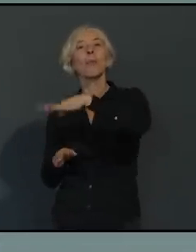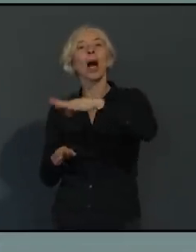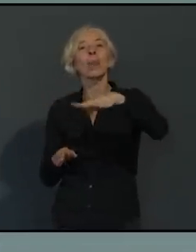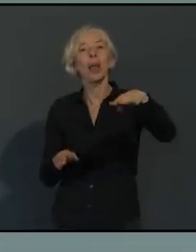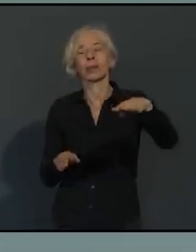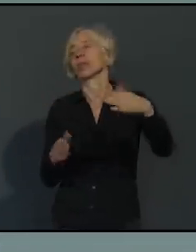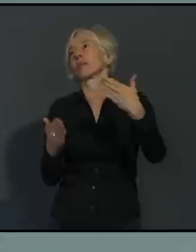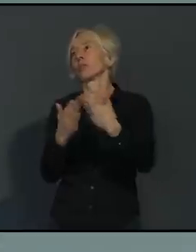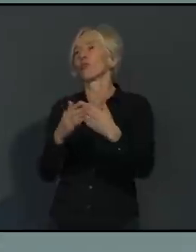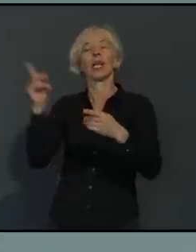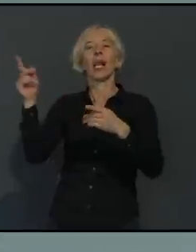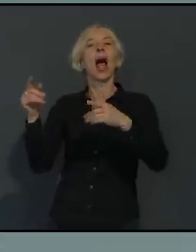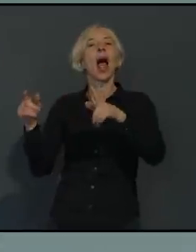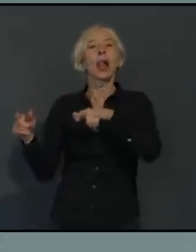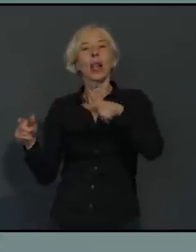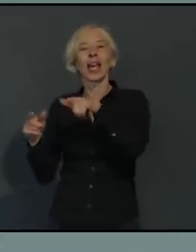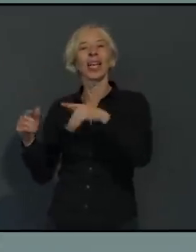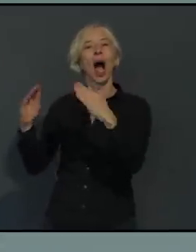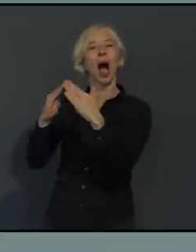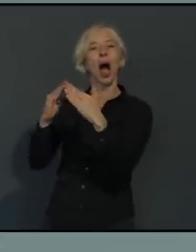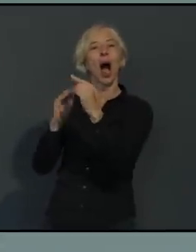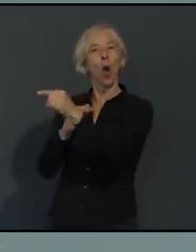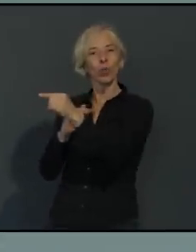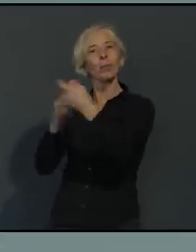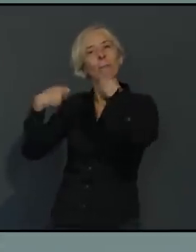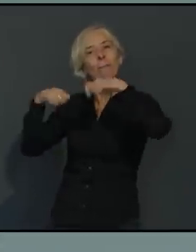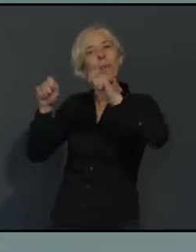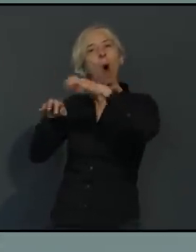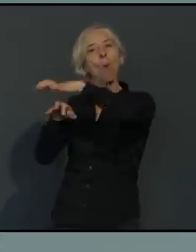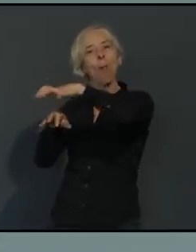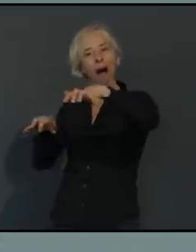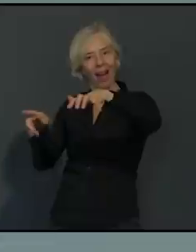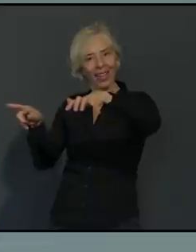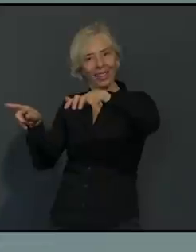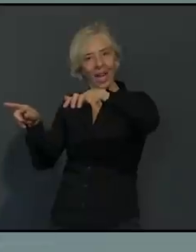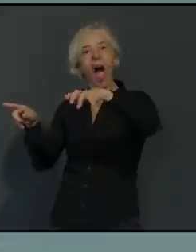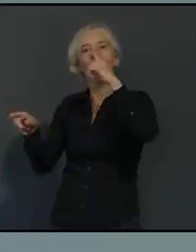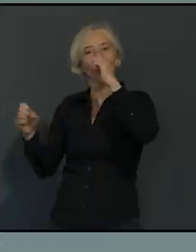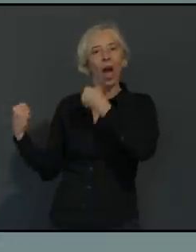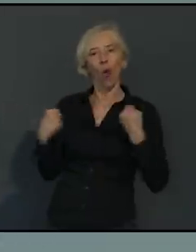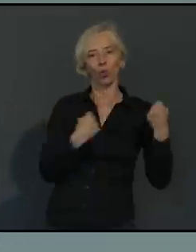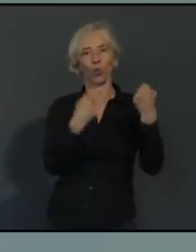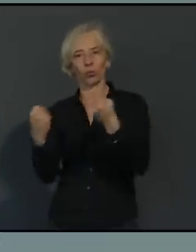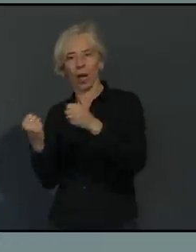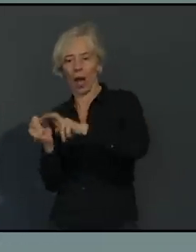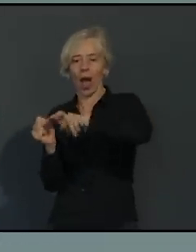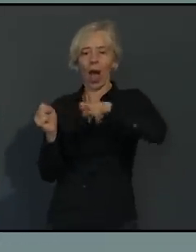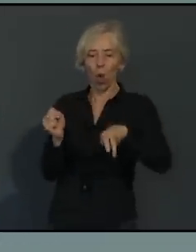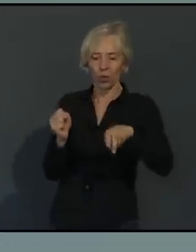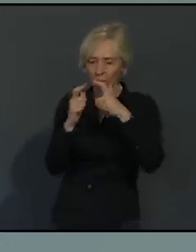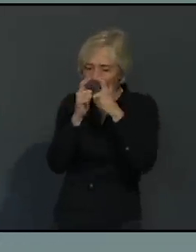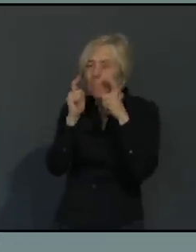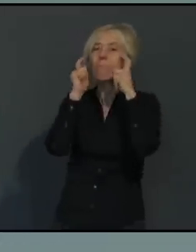Baumarkt in Lechhausen, wird künftig auf dem Parkplatz Maskenpflicht gelten. Kunst und Handwerkermärkte,